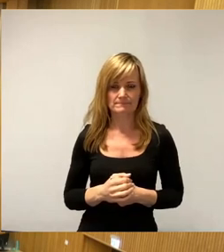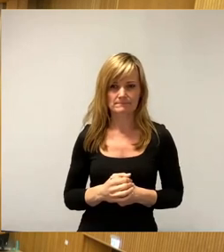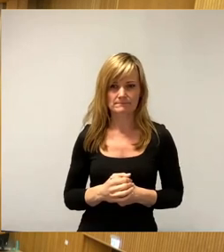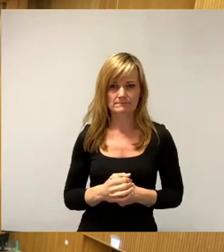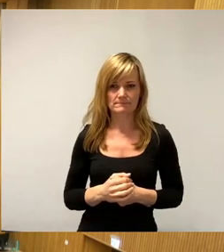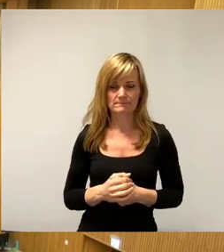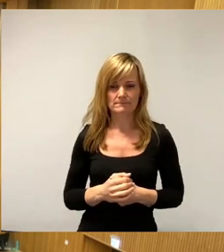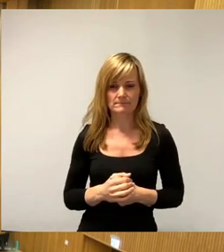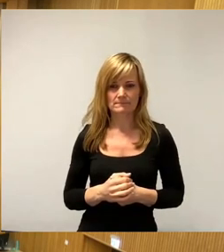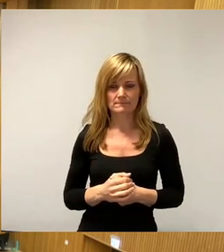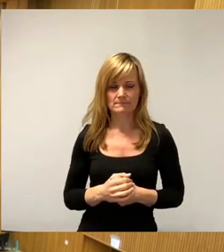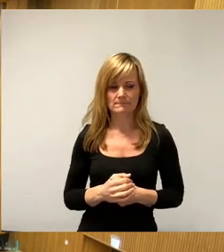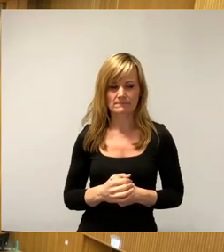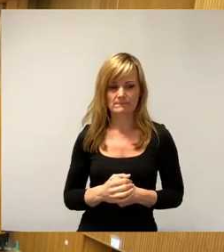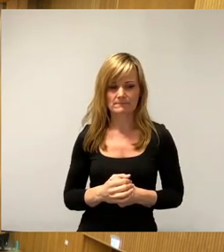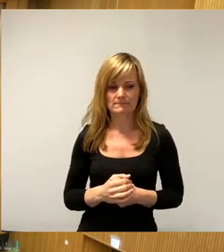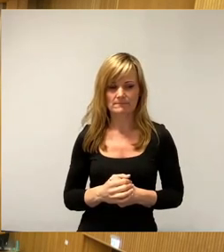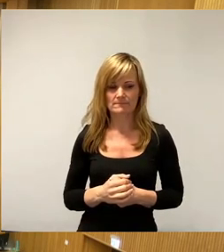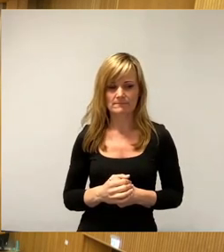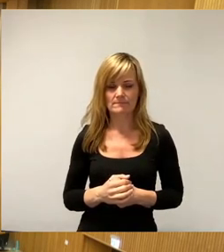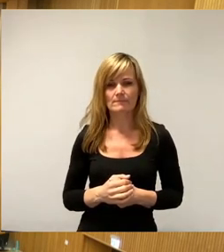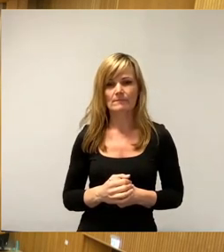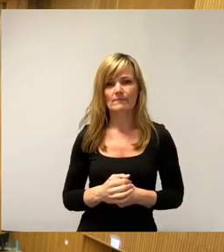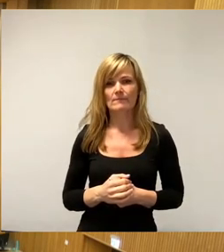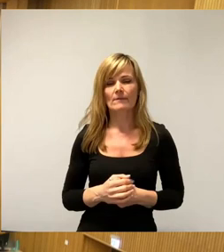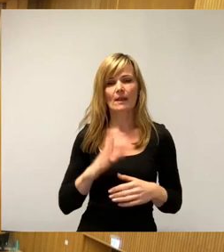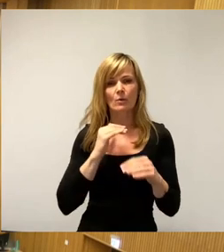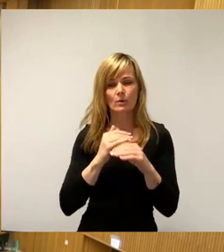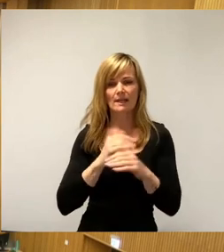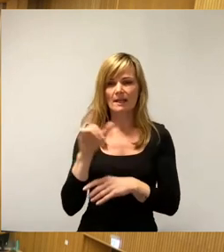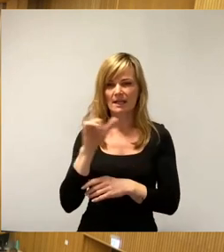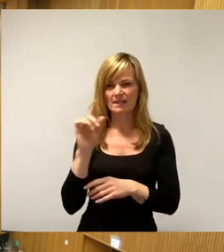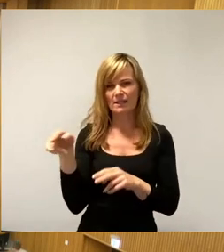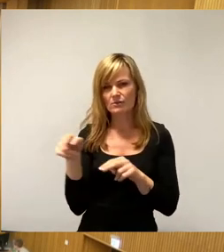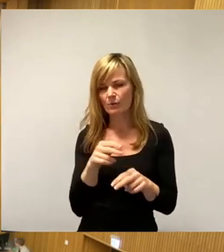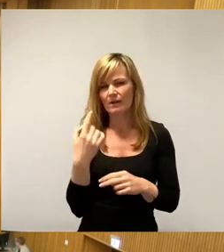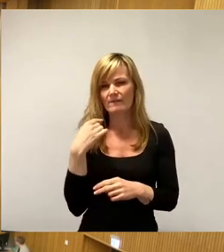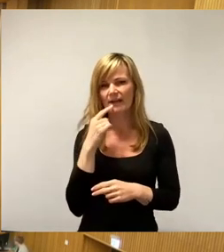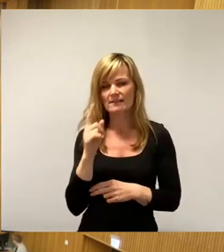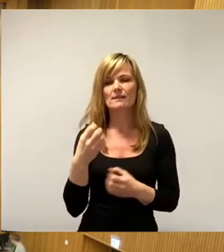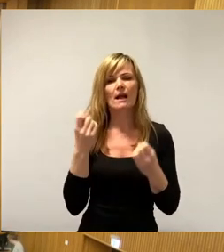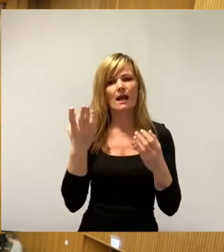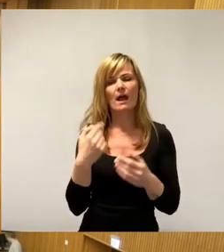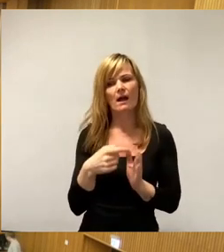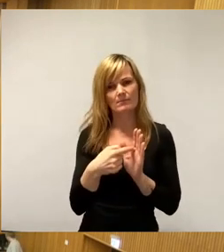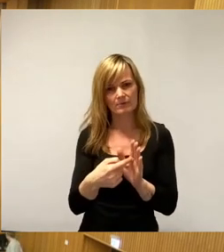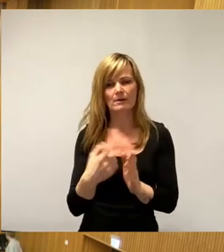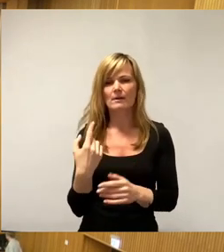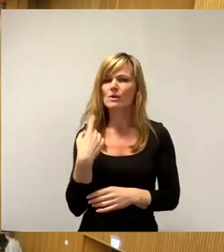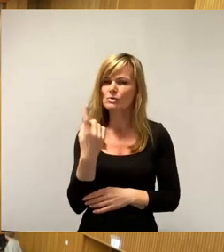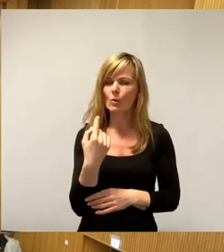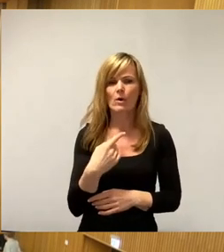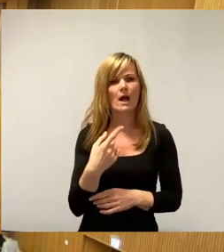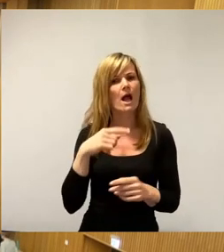Okay. Ich werde das gleich mal von hier vom Platz machen. Der Kollege Lichte, ich weiß nicht, ob er wieder da ist. Aber mal zur Klarstellung. Es ist eine infame Unterstellung und